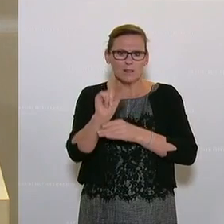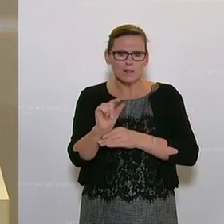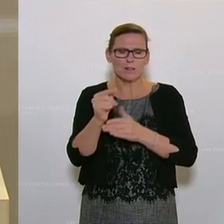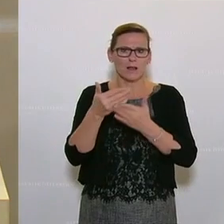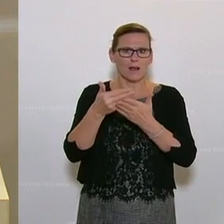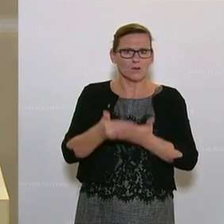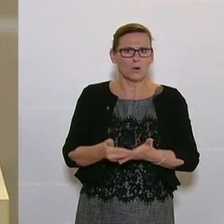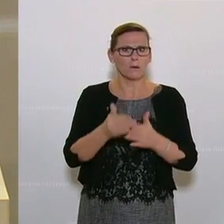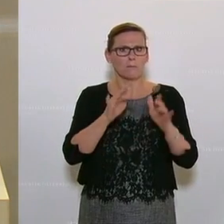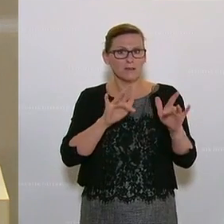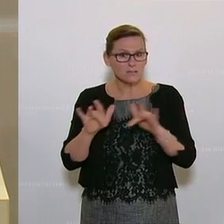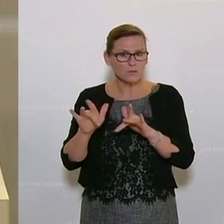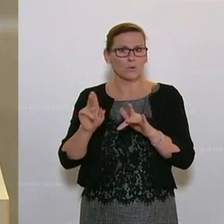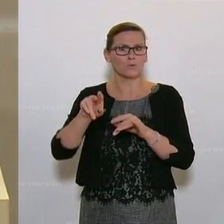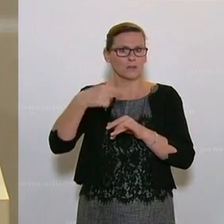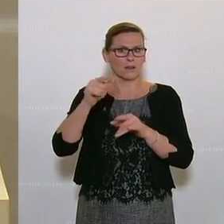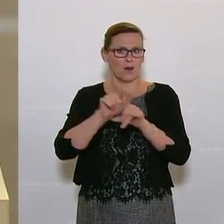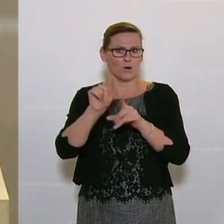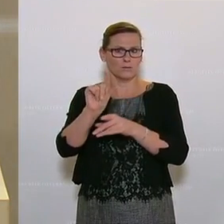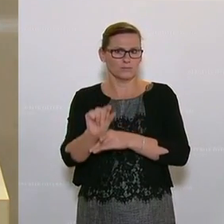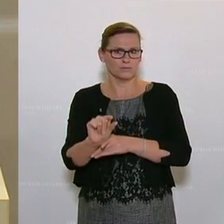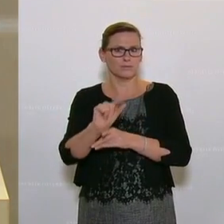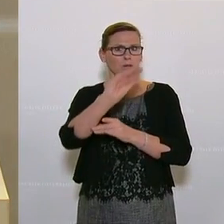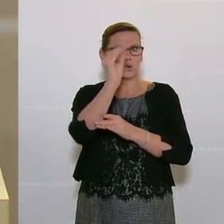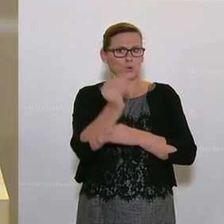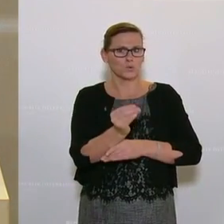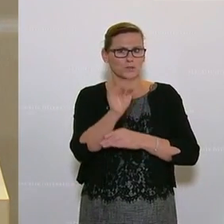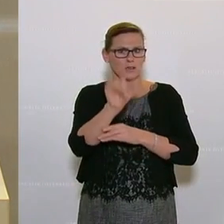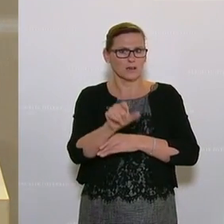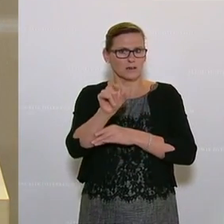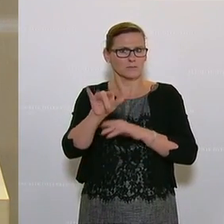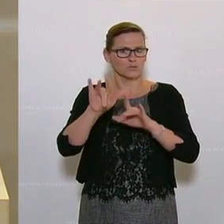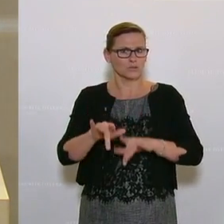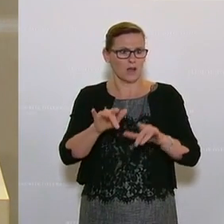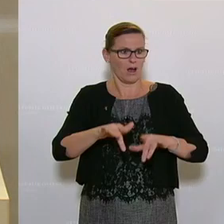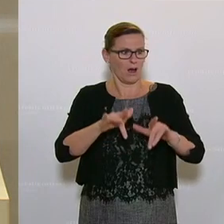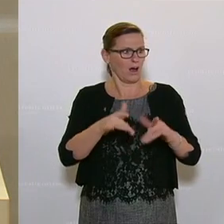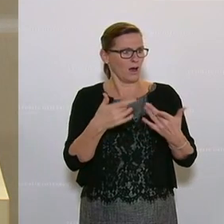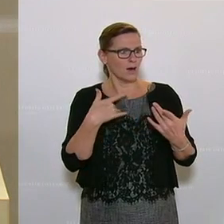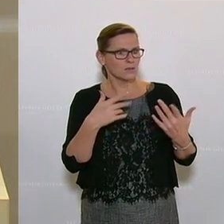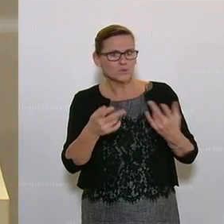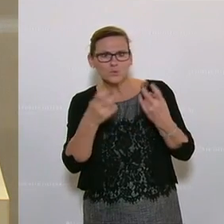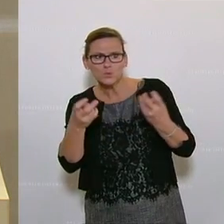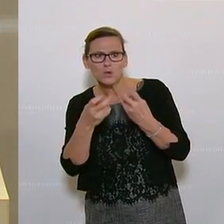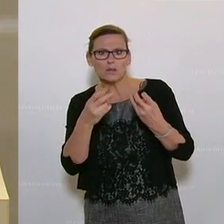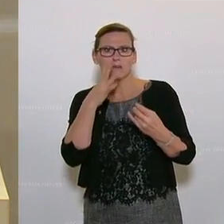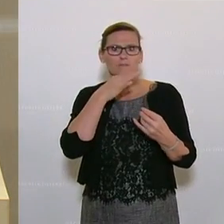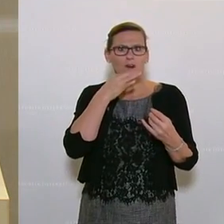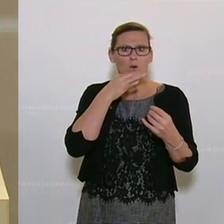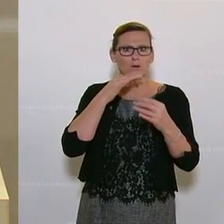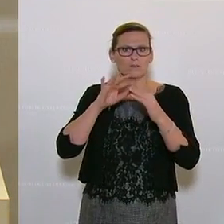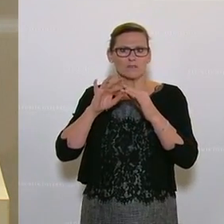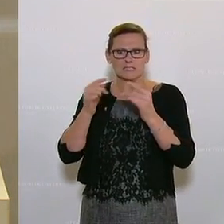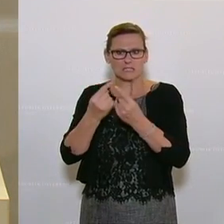spiegeln sich in Pensionen wider. Künstler müssen präsent sein, um Aufträge zu erhalten. Das ist für Frauen aufgrund